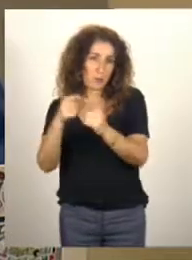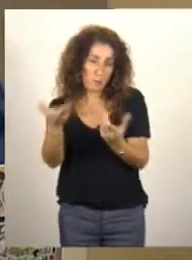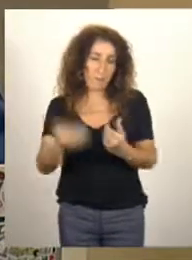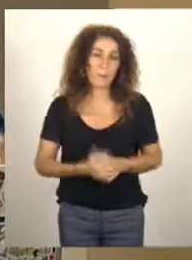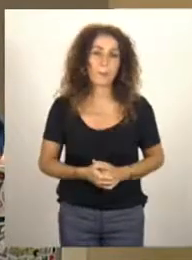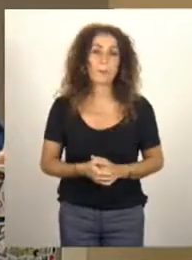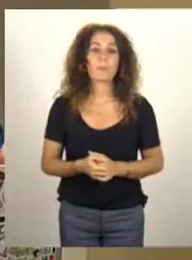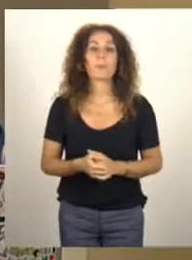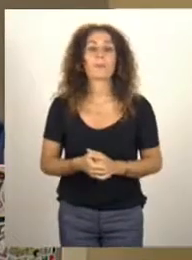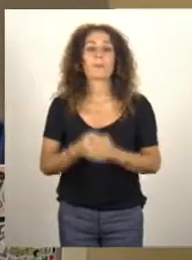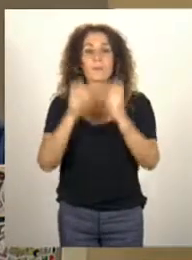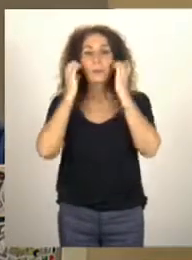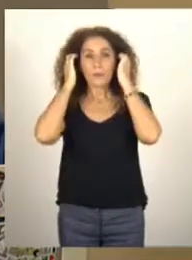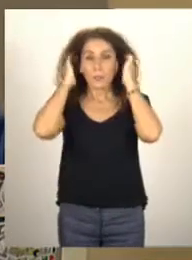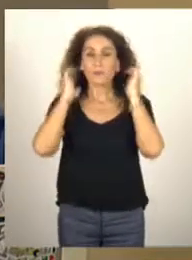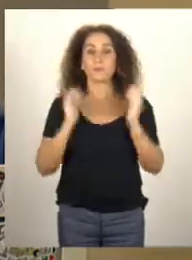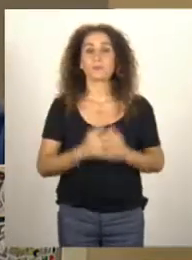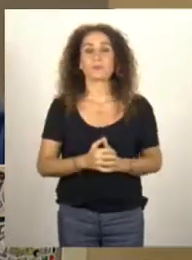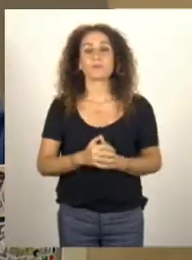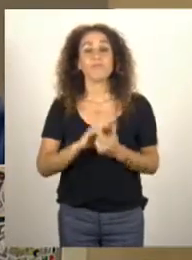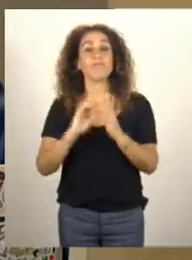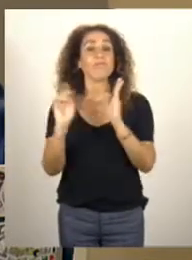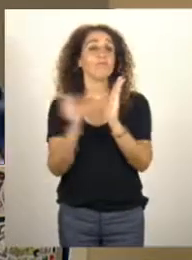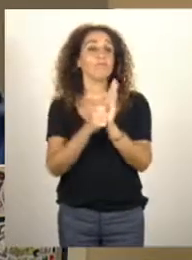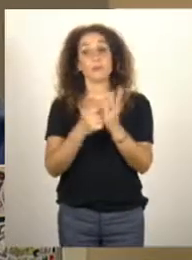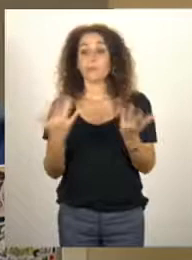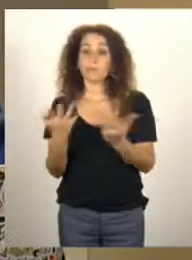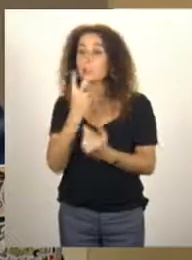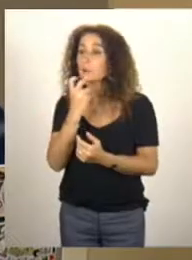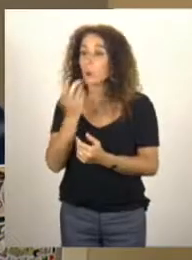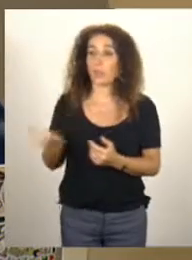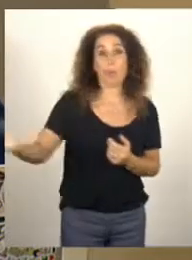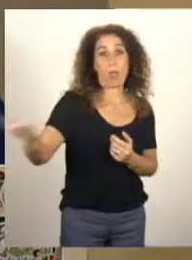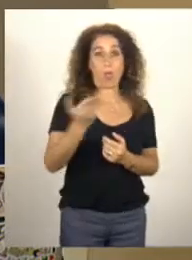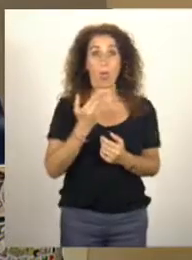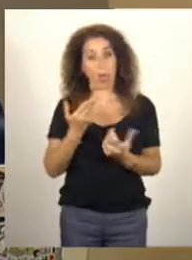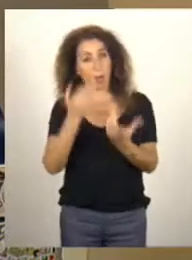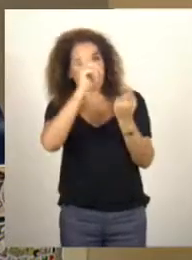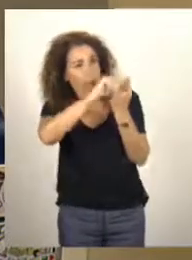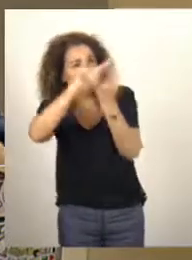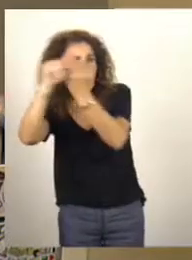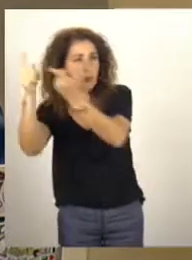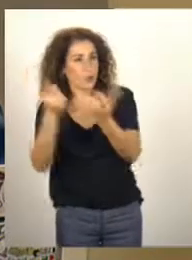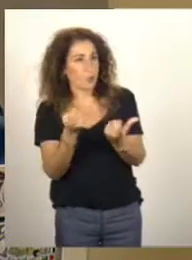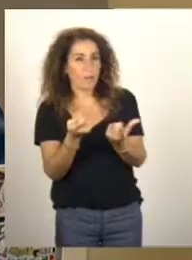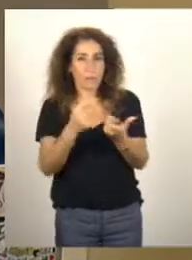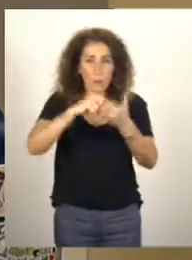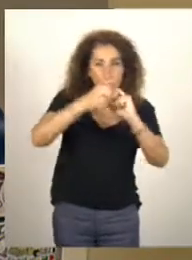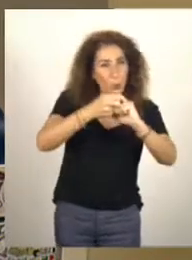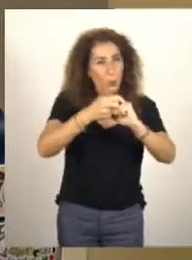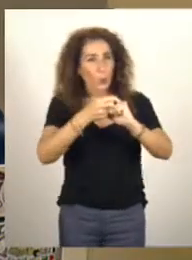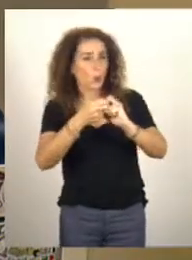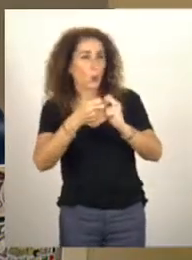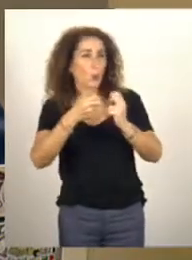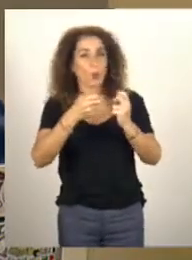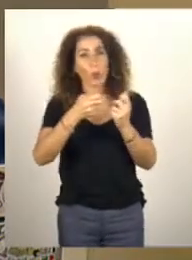Une fois que les citoyens ont pu s'approprier de ces enjeux, ont pu comprendre la structure et